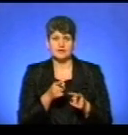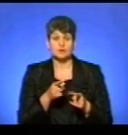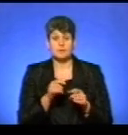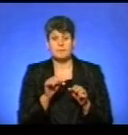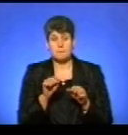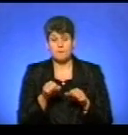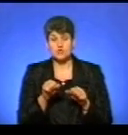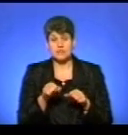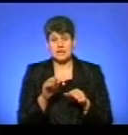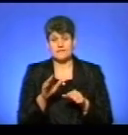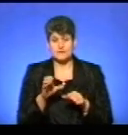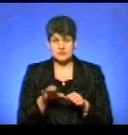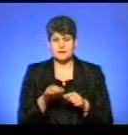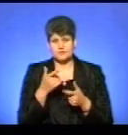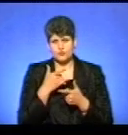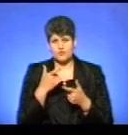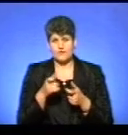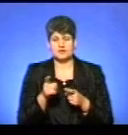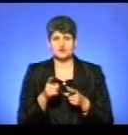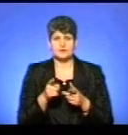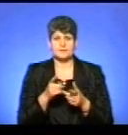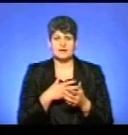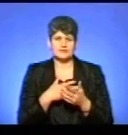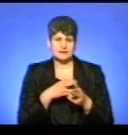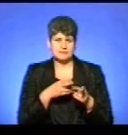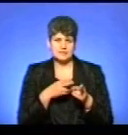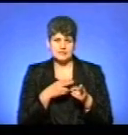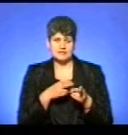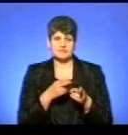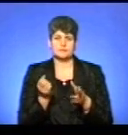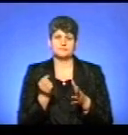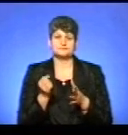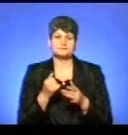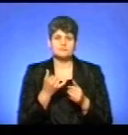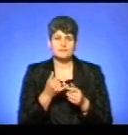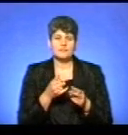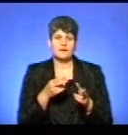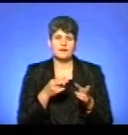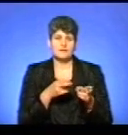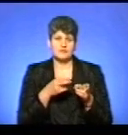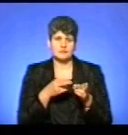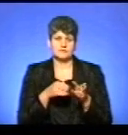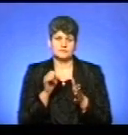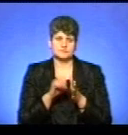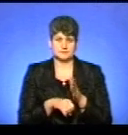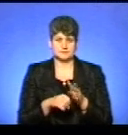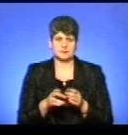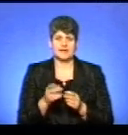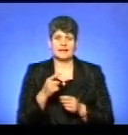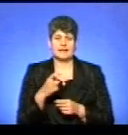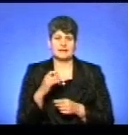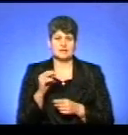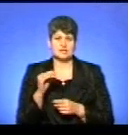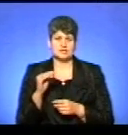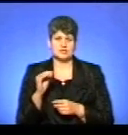можливості, то, бодай, інформувати для того, щоб активізувати мисливців ягерську службу для добування даних хижаків. От, власне,